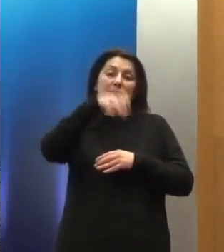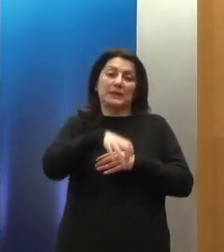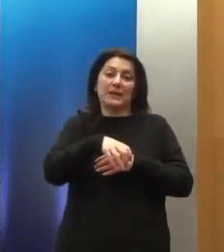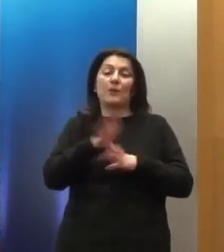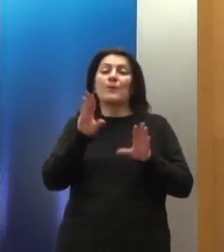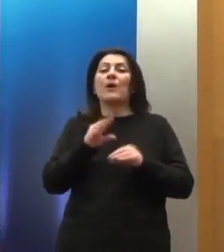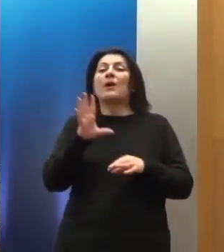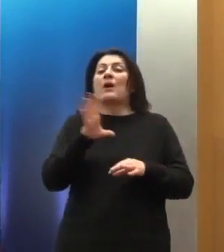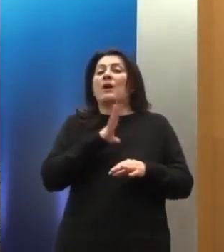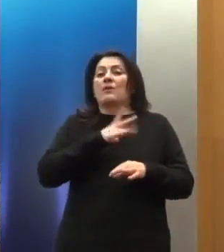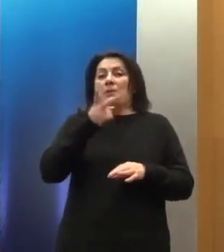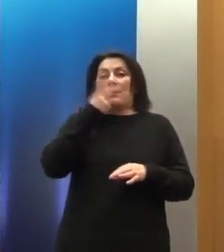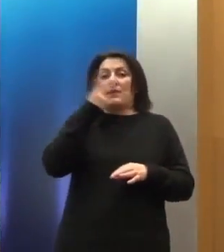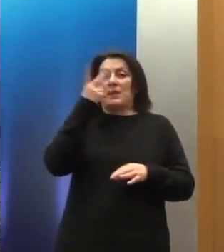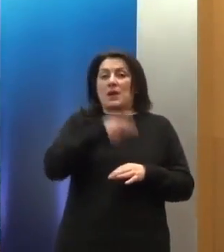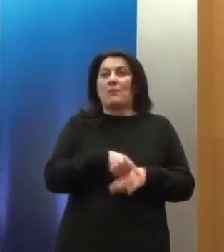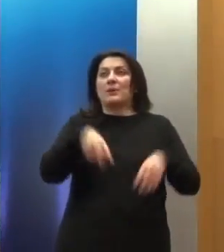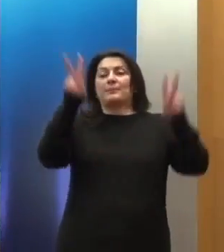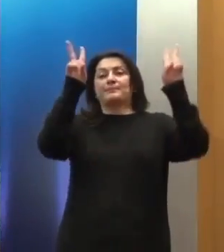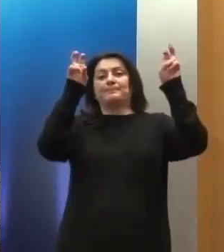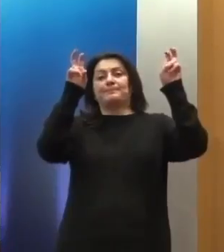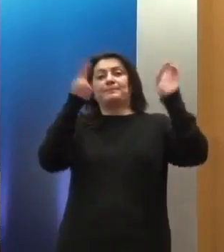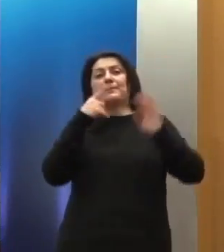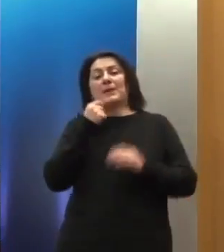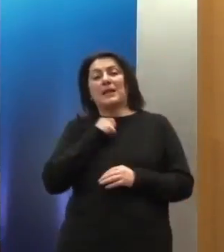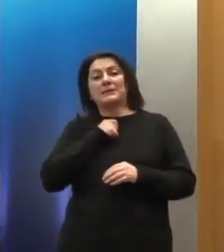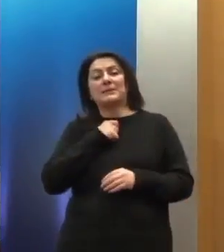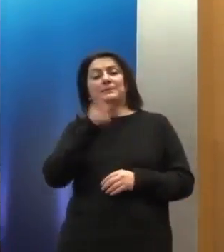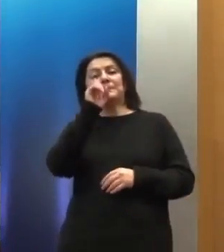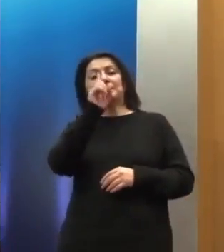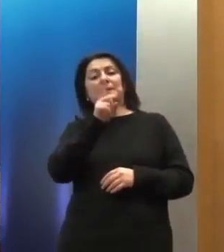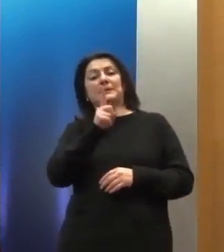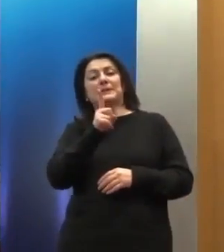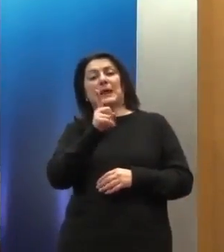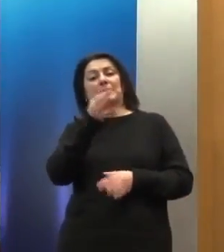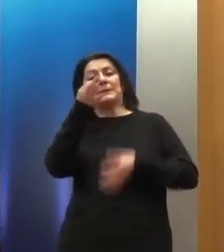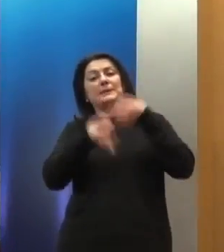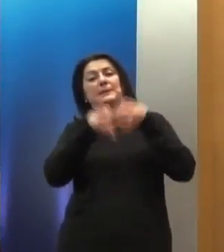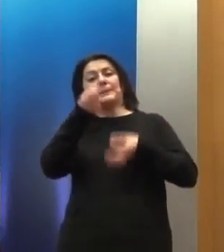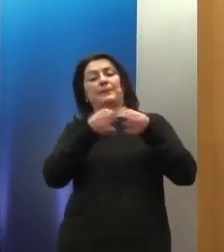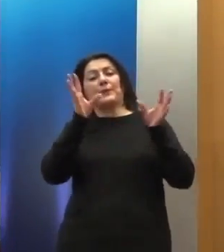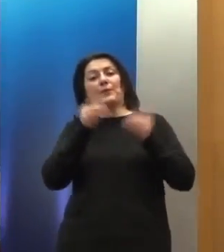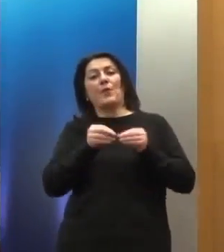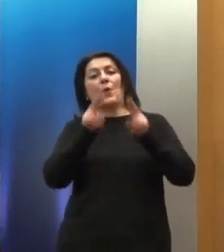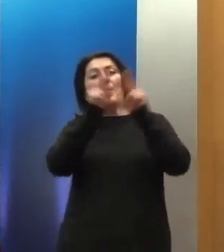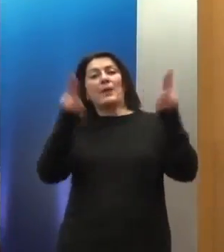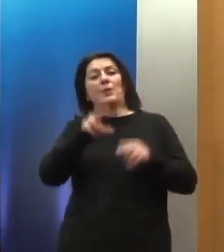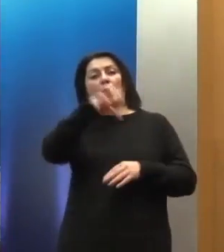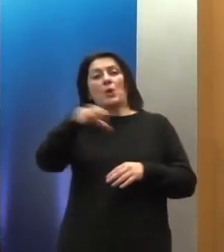Δικαιωμάτων του Ανθρώπου κάτω από ένα τίτλο «Συστάσεις των διεθνών οργάνων». Δεν μιλάμε καθόλου για συστάσεις των διεθνών οργάνων. Έτσι,